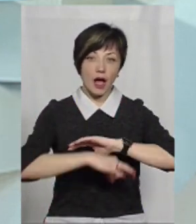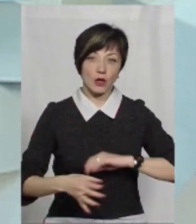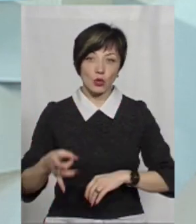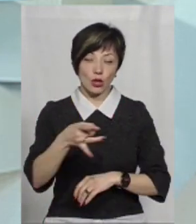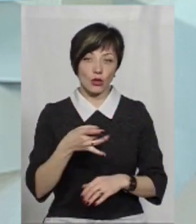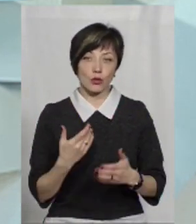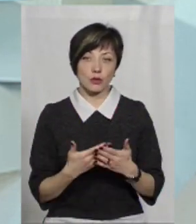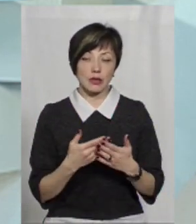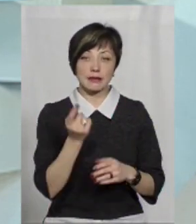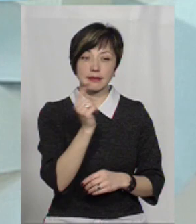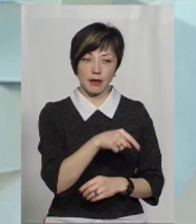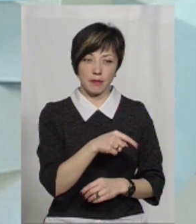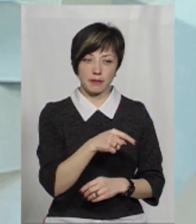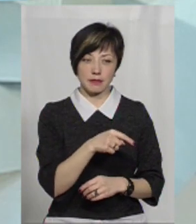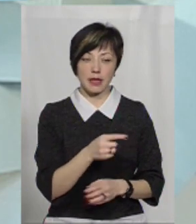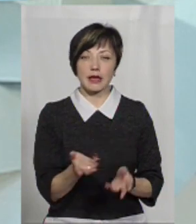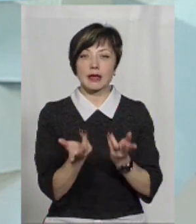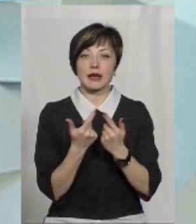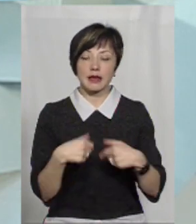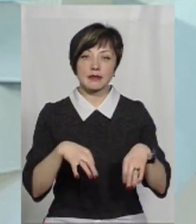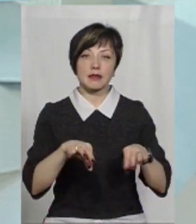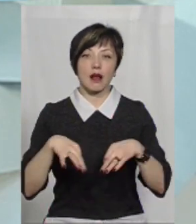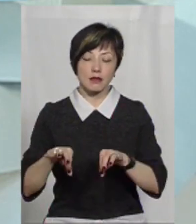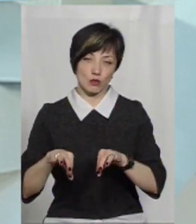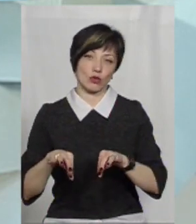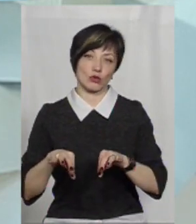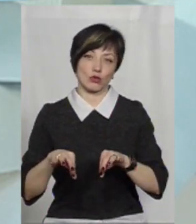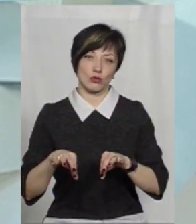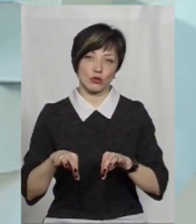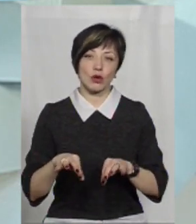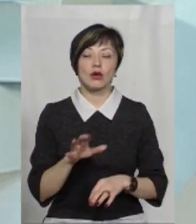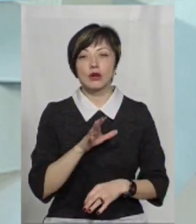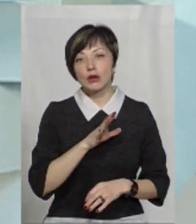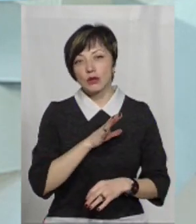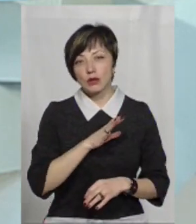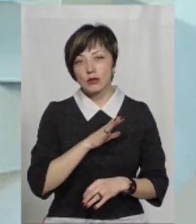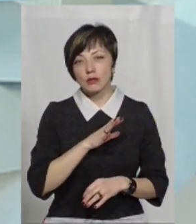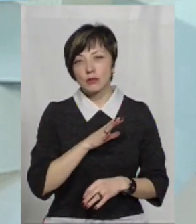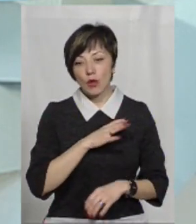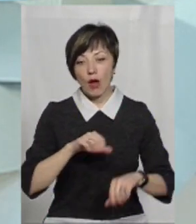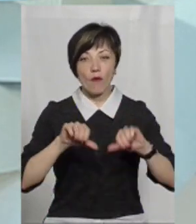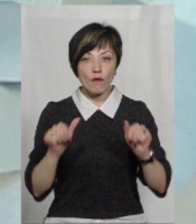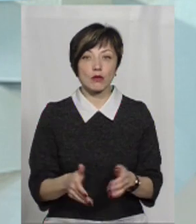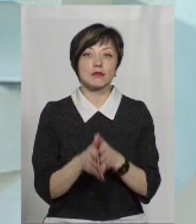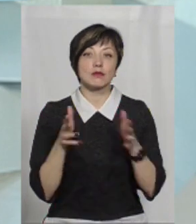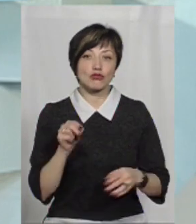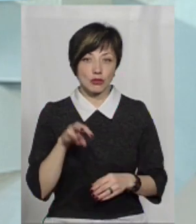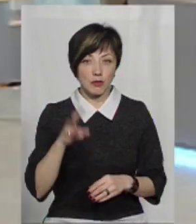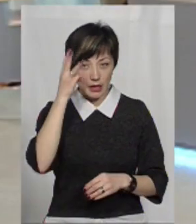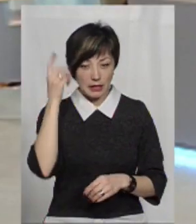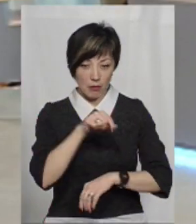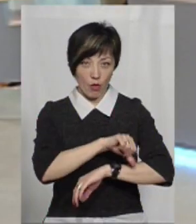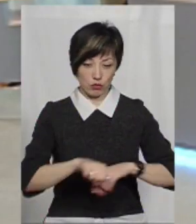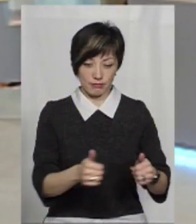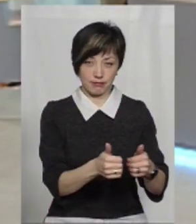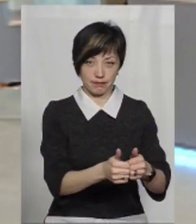регіону, то там кількість транспортних засобів була оформлена значно більше, ніж в Малецькій Через те, що